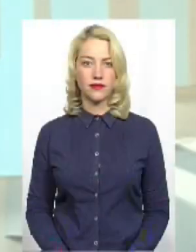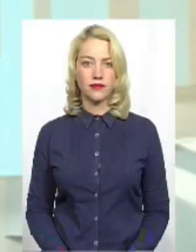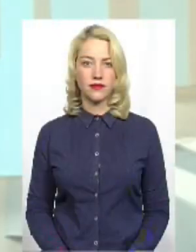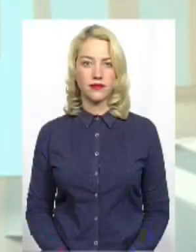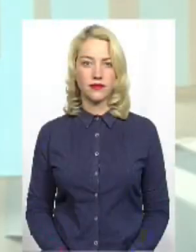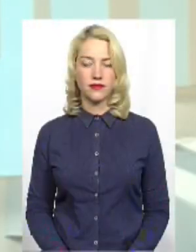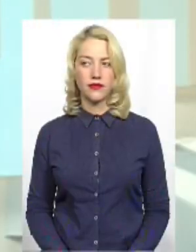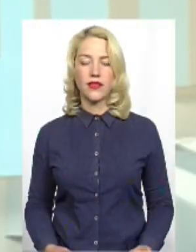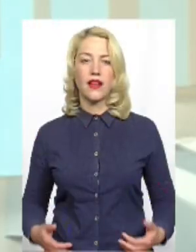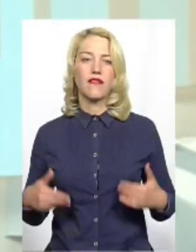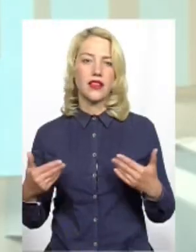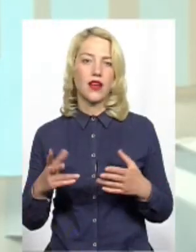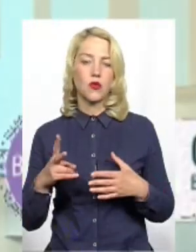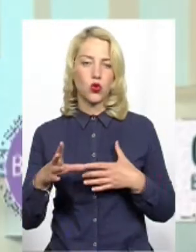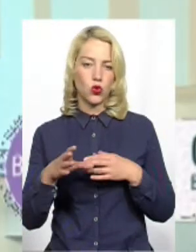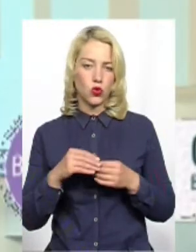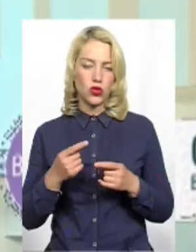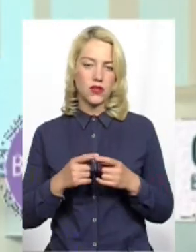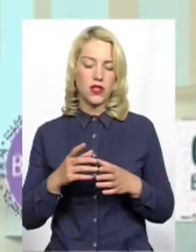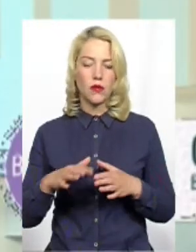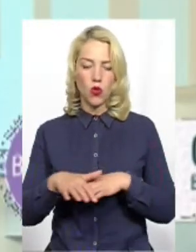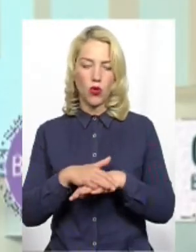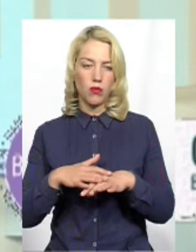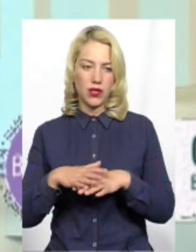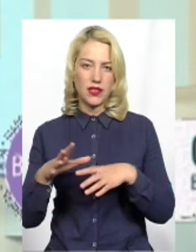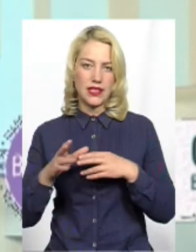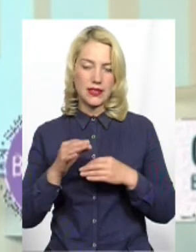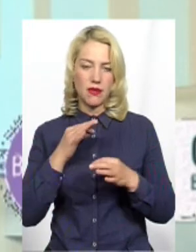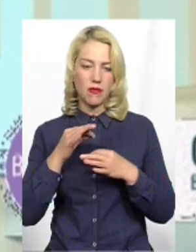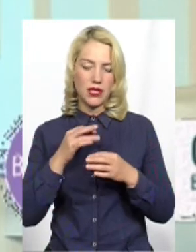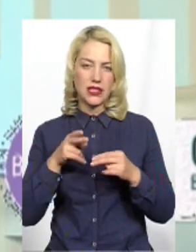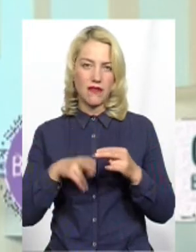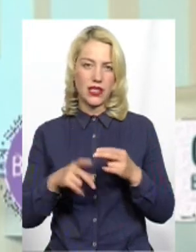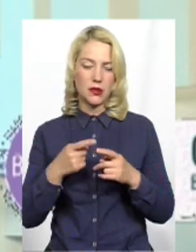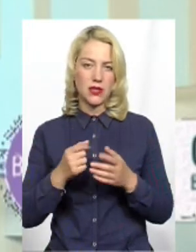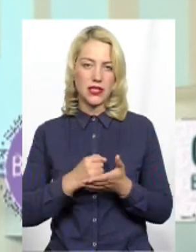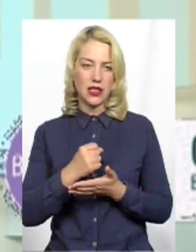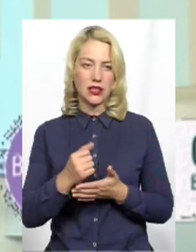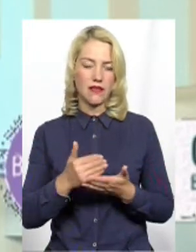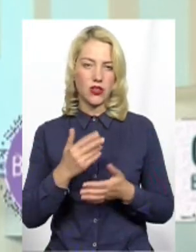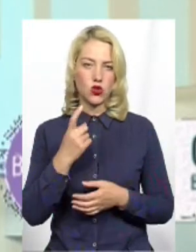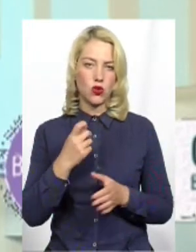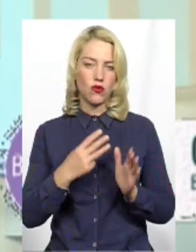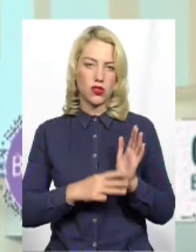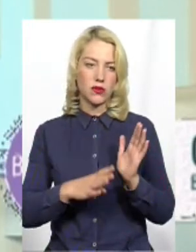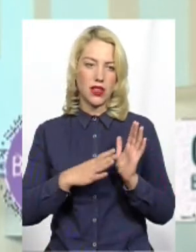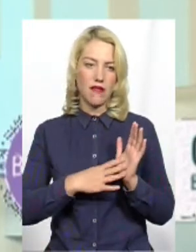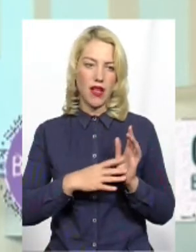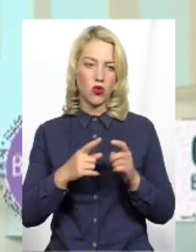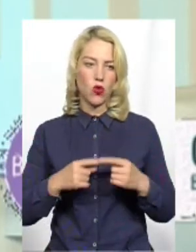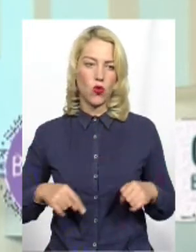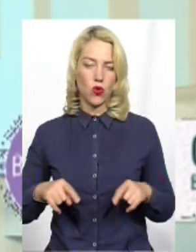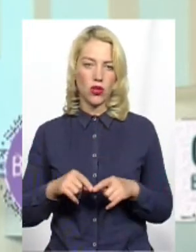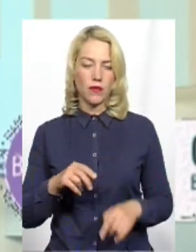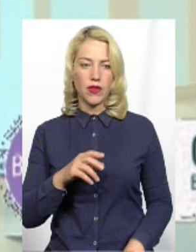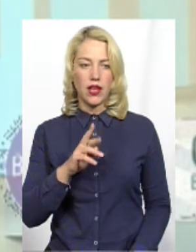Вітаємо всіх, хто долучився до публічних співбесід Завершуємо їх із кандидатами від 189-го округу